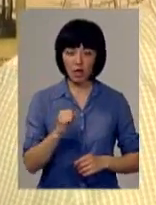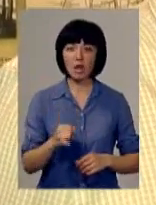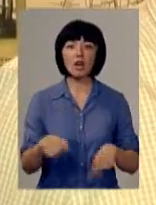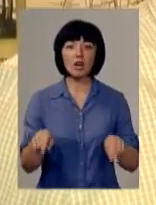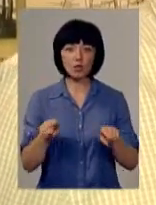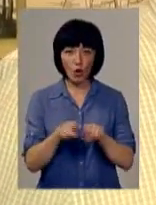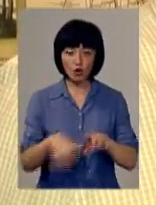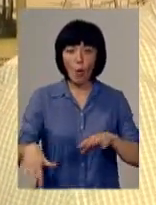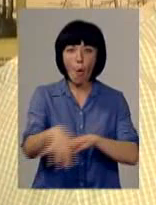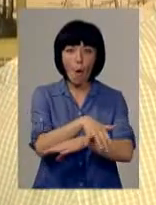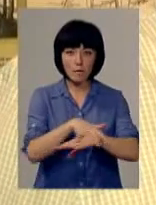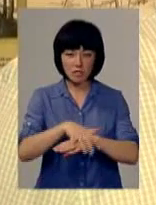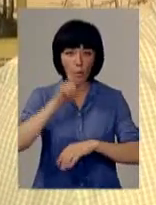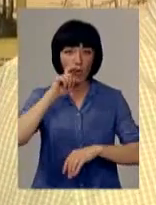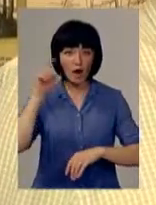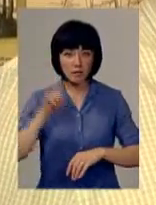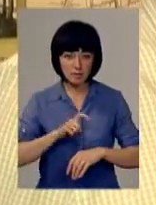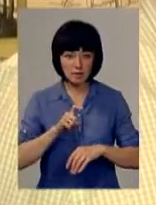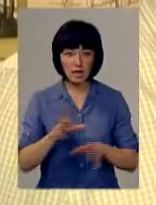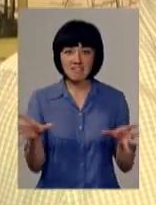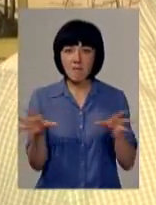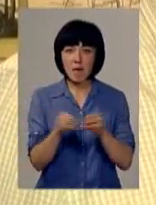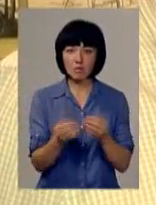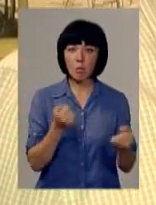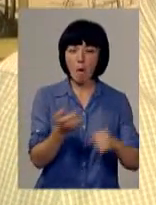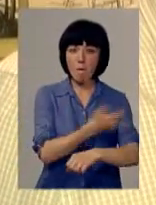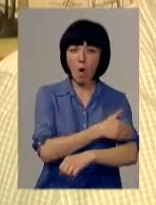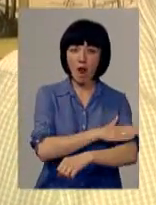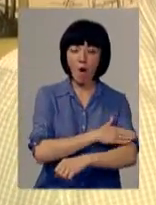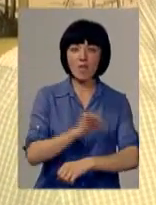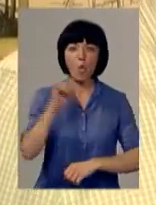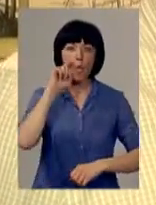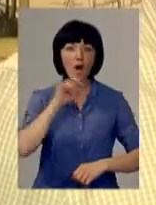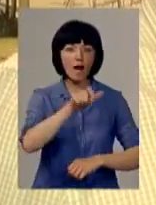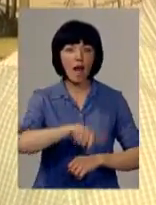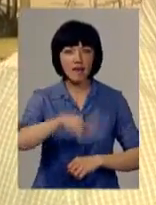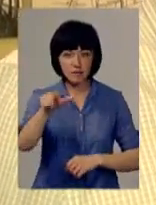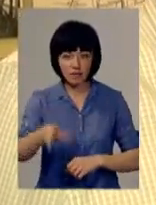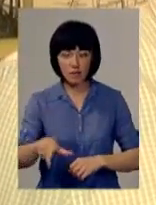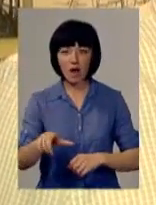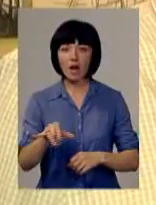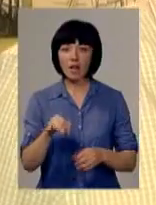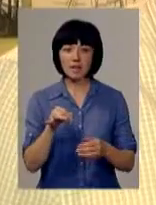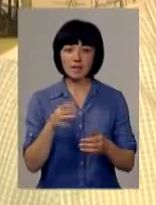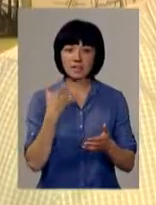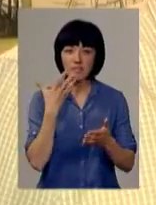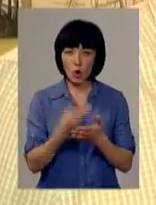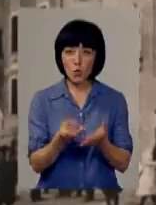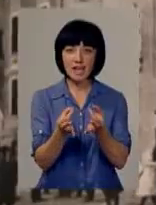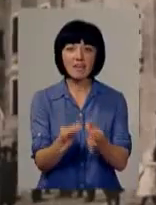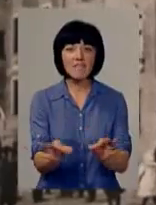під час українського, о совмістій боротьбі поляків і українців, о свою независність.